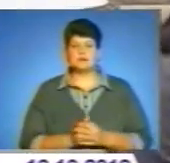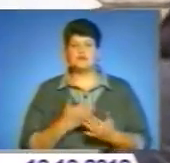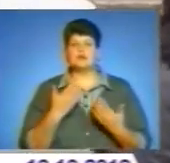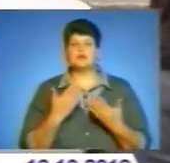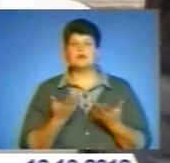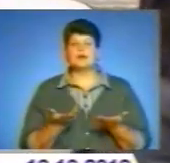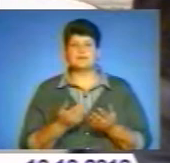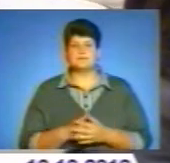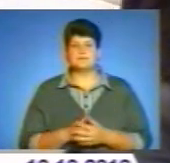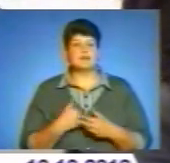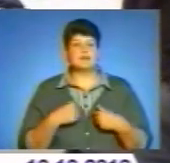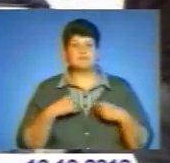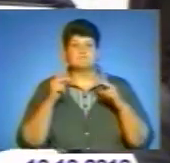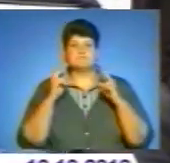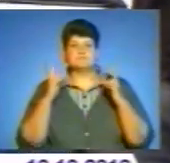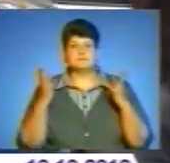медицина, гарячий чай.